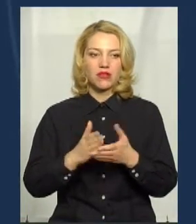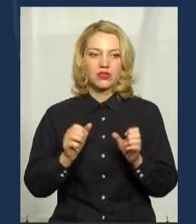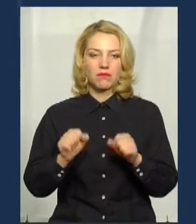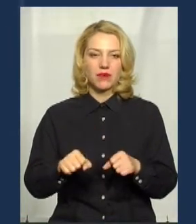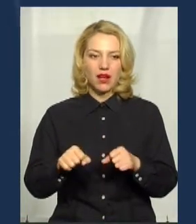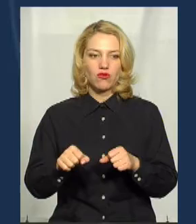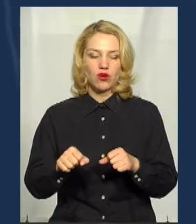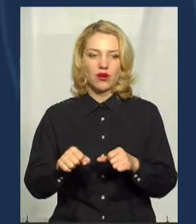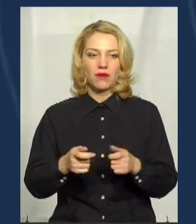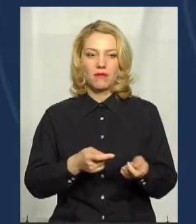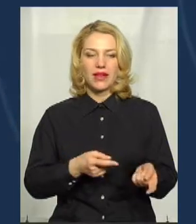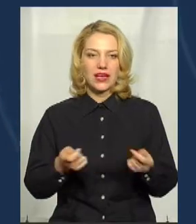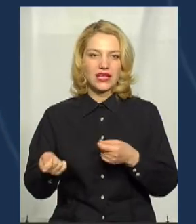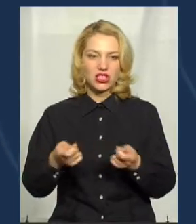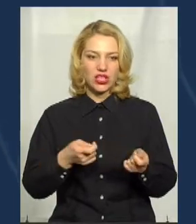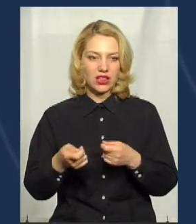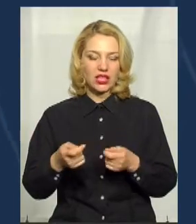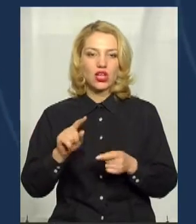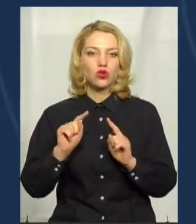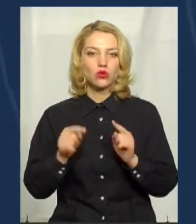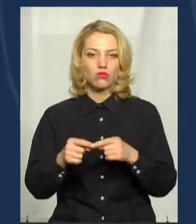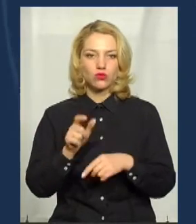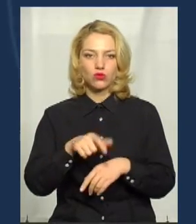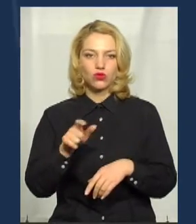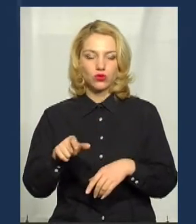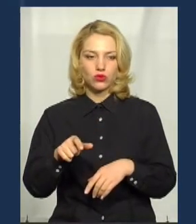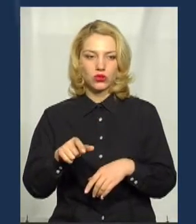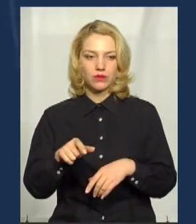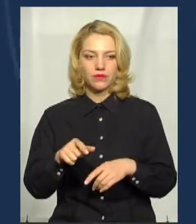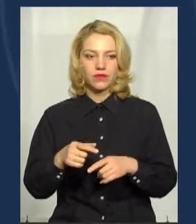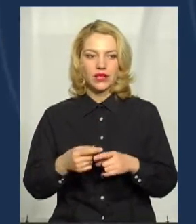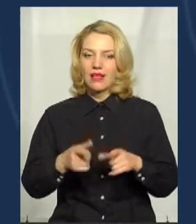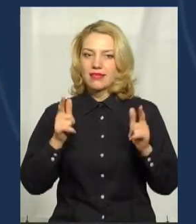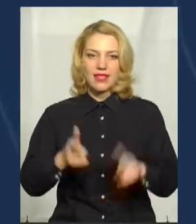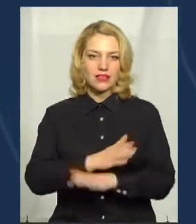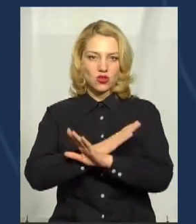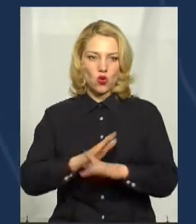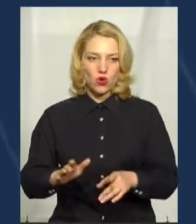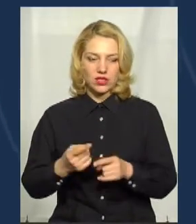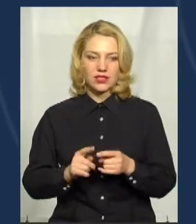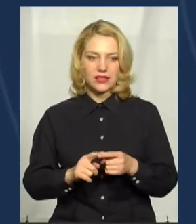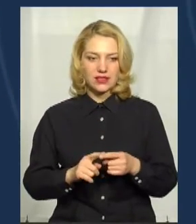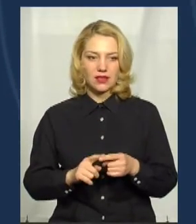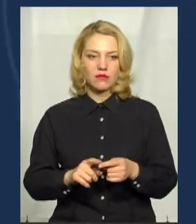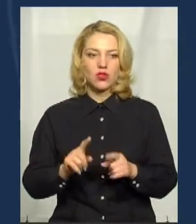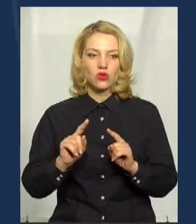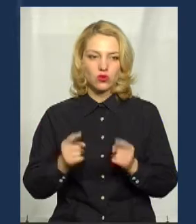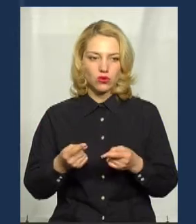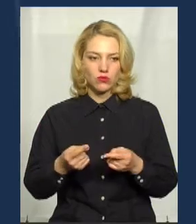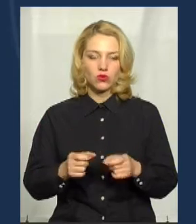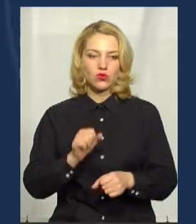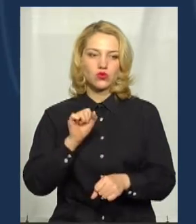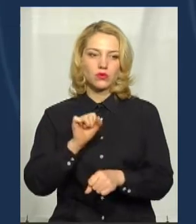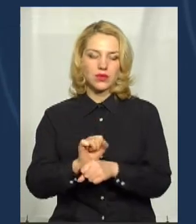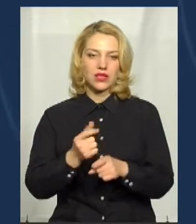переїжджати, тому люди не згодні з цим явищем, і тому зупадили цей